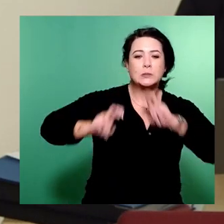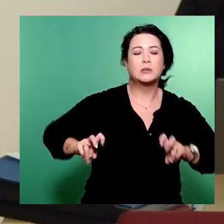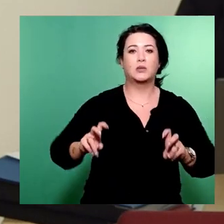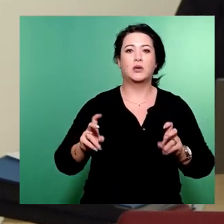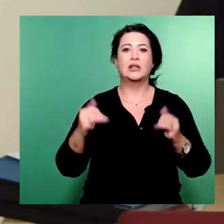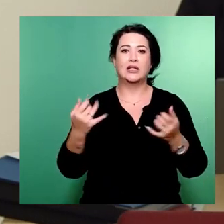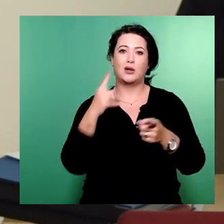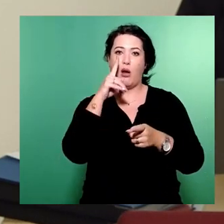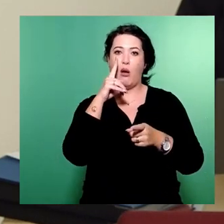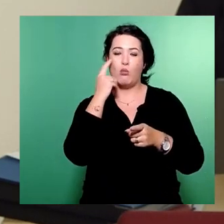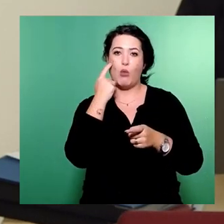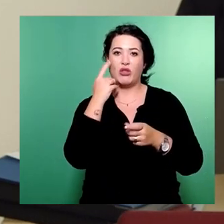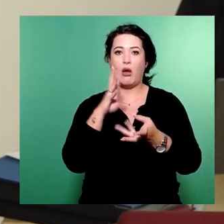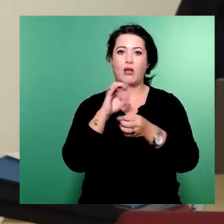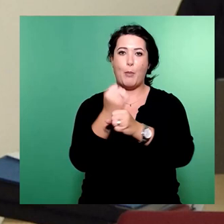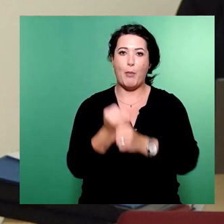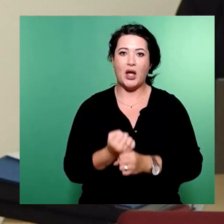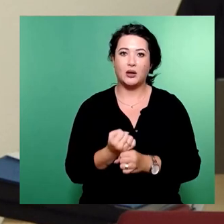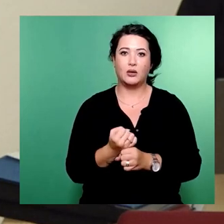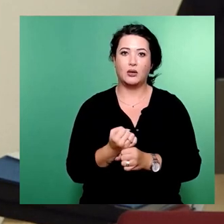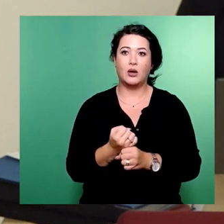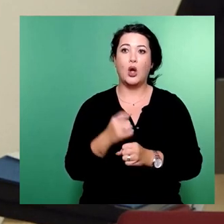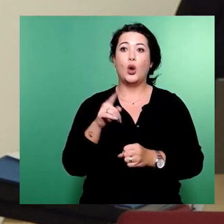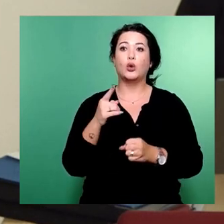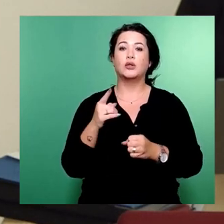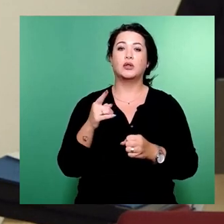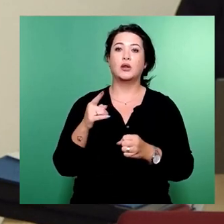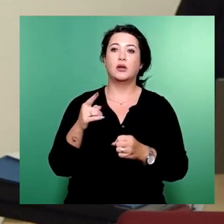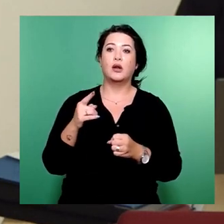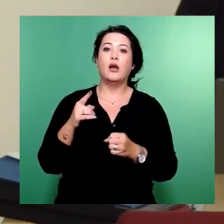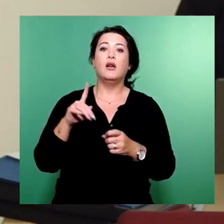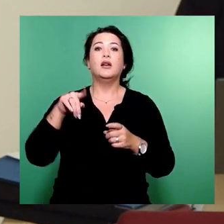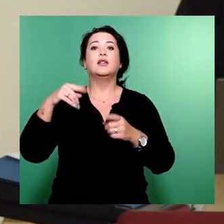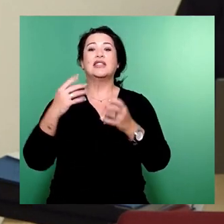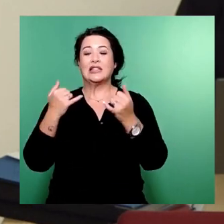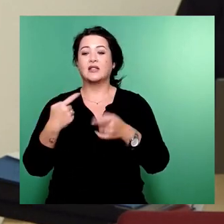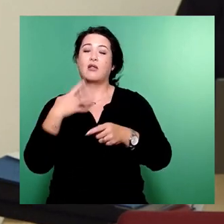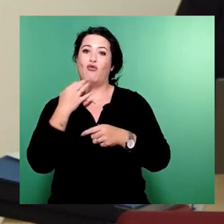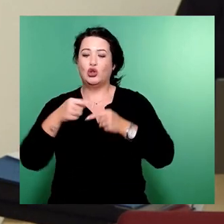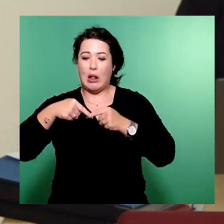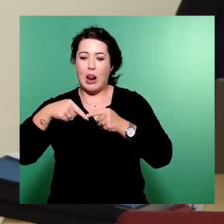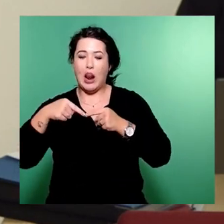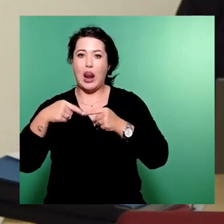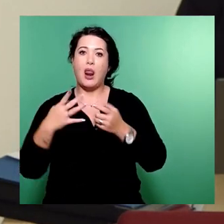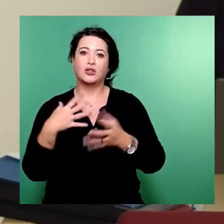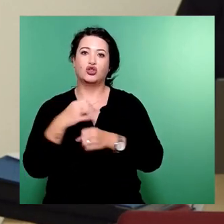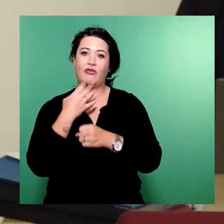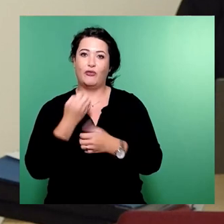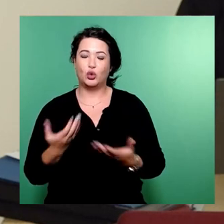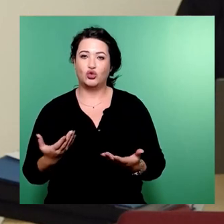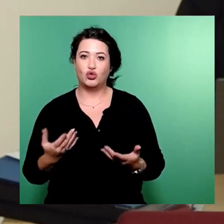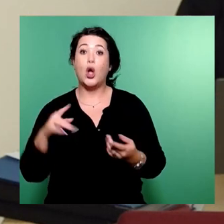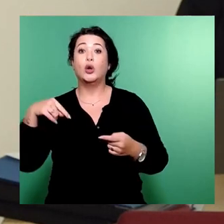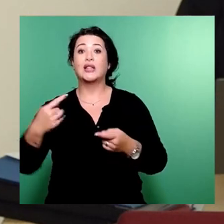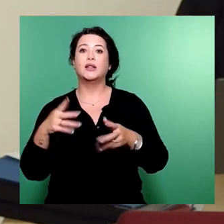Landesdirektion zu. Das versuchen wir jetzt zeitnah auch entsprechend hinzubekommen. Danach wird die Landesdirektion entscheiden, ob